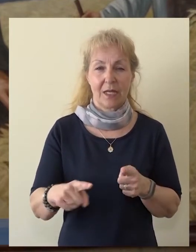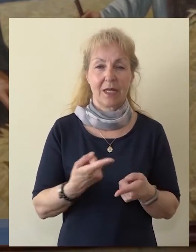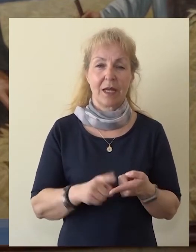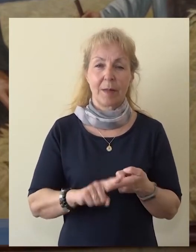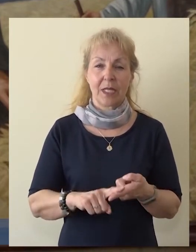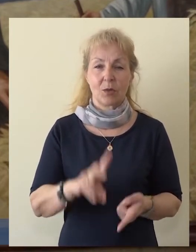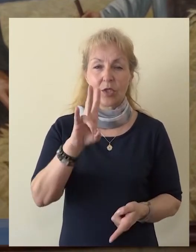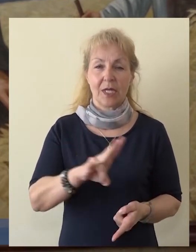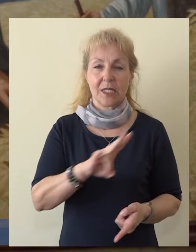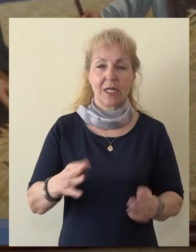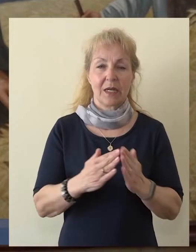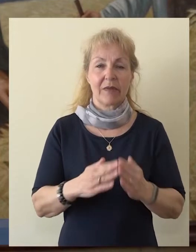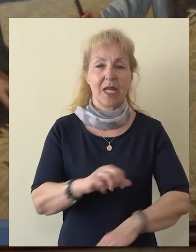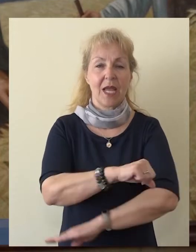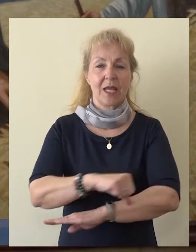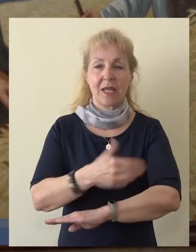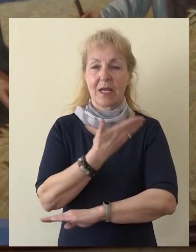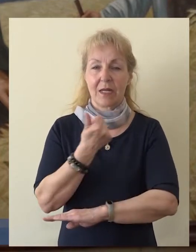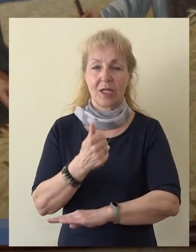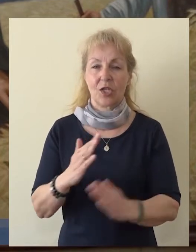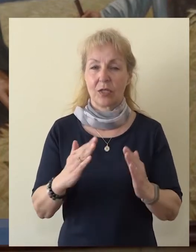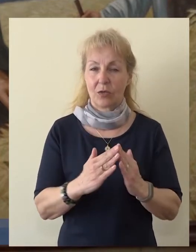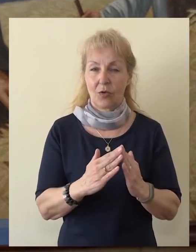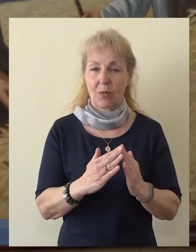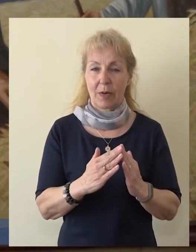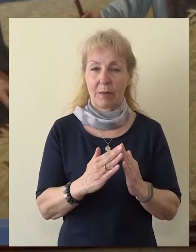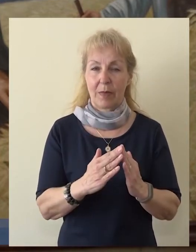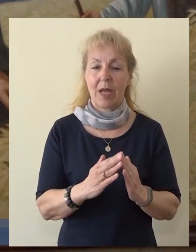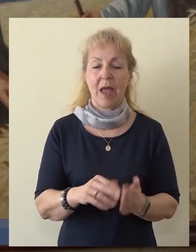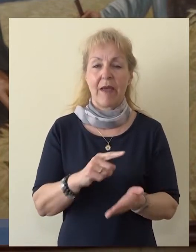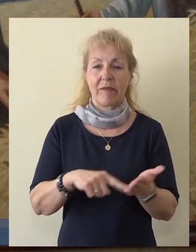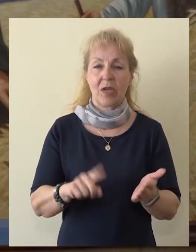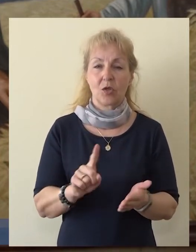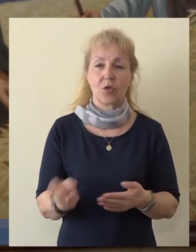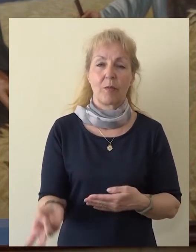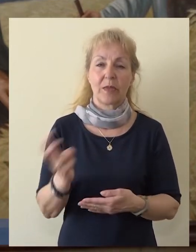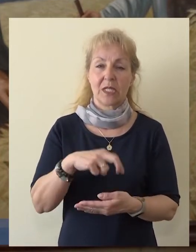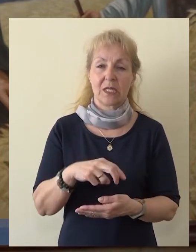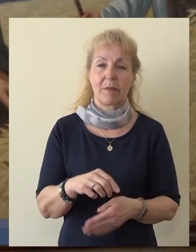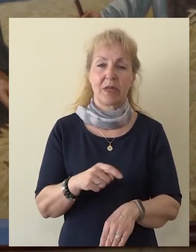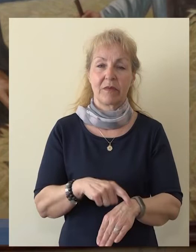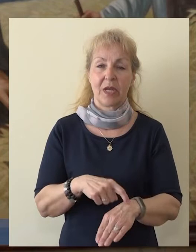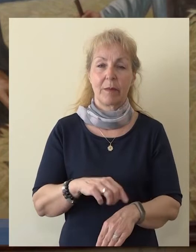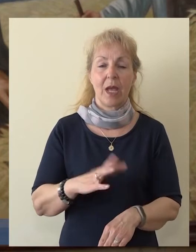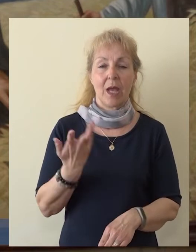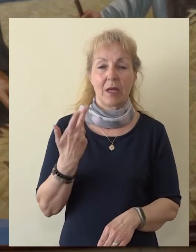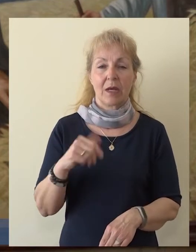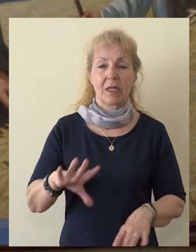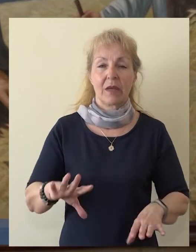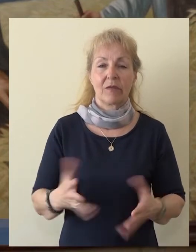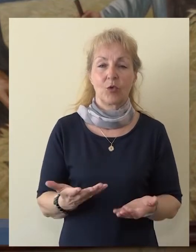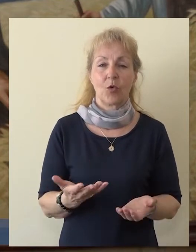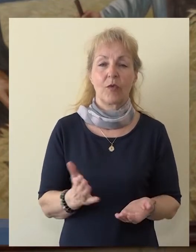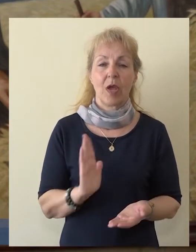церковь не ограничивається строєнням, храмом, зданням. І я вірю, що прийдет час, коли ми внову будемо имати